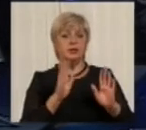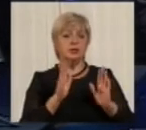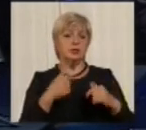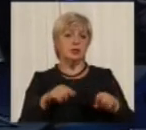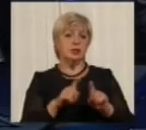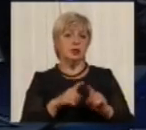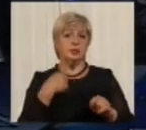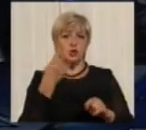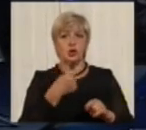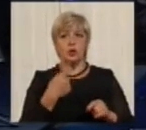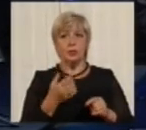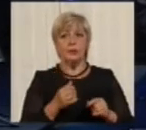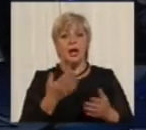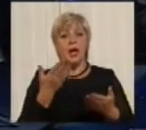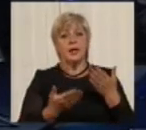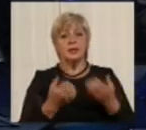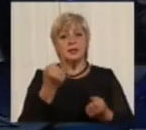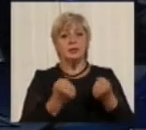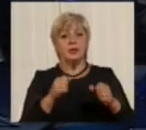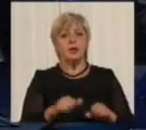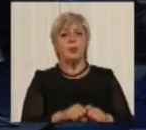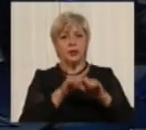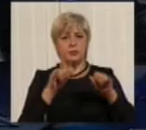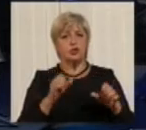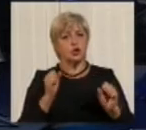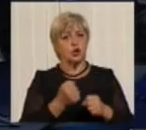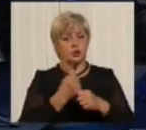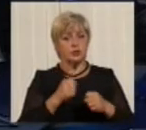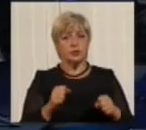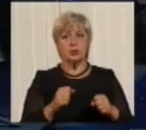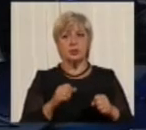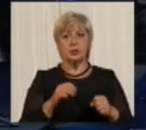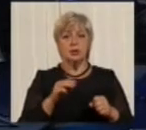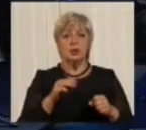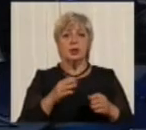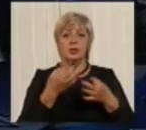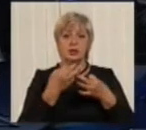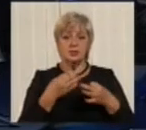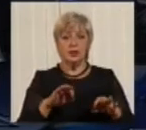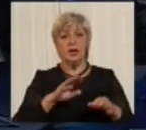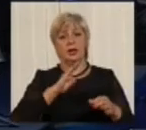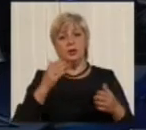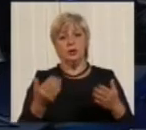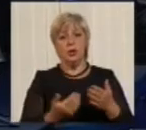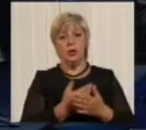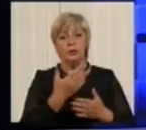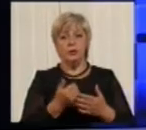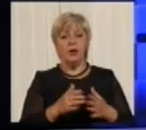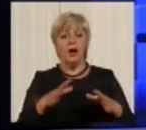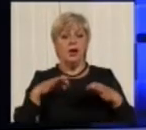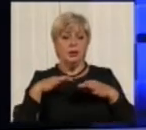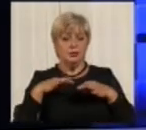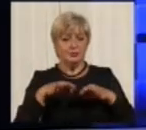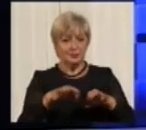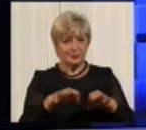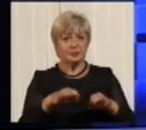новими автівками, якщо водій перевищує швидкість, дозволяє нова техніка, нові ваші автівки наздогнати